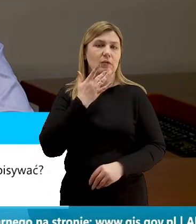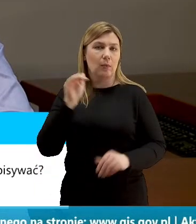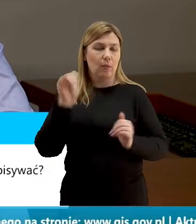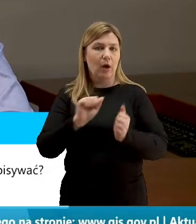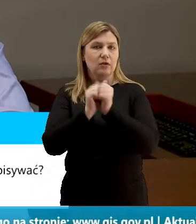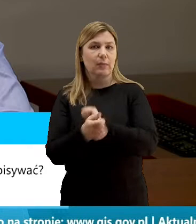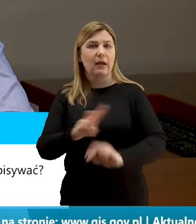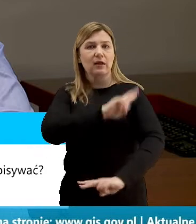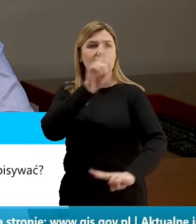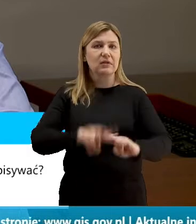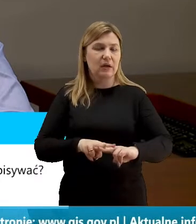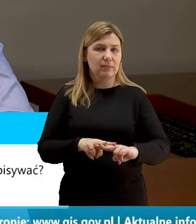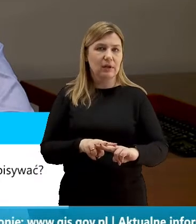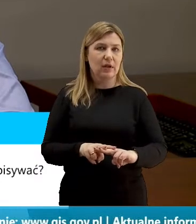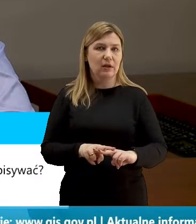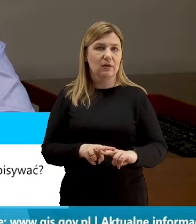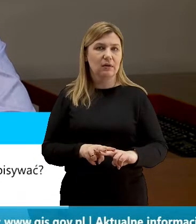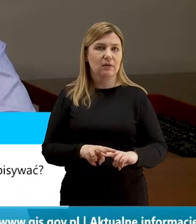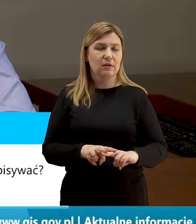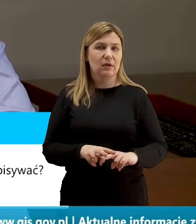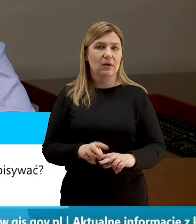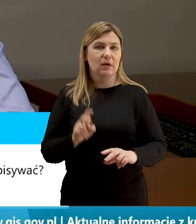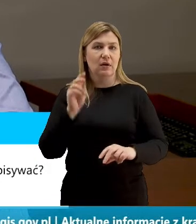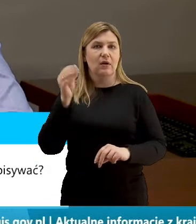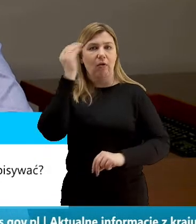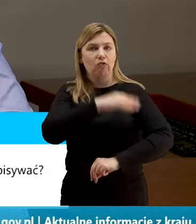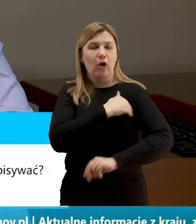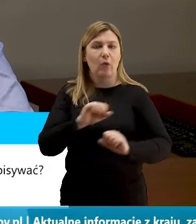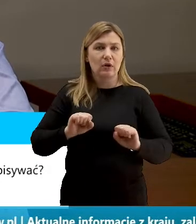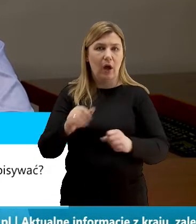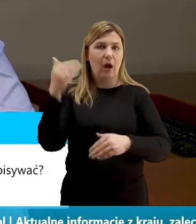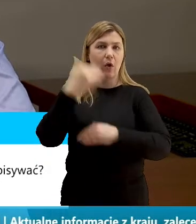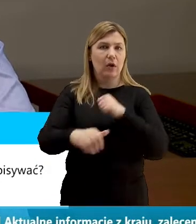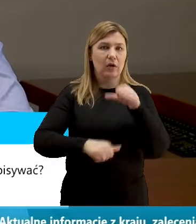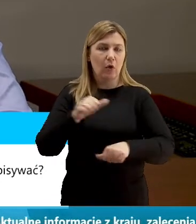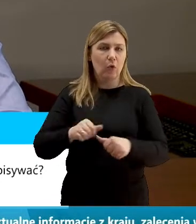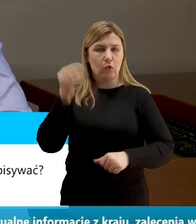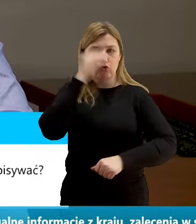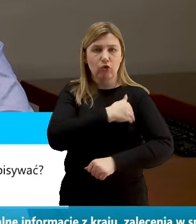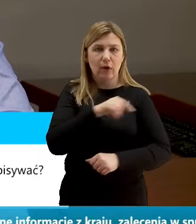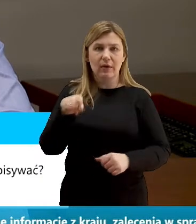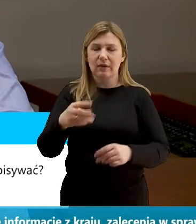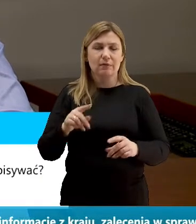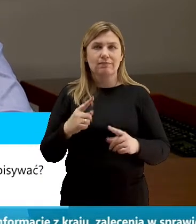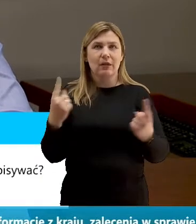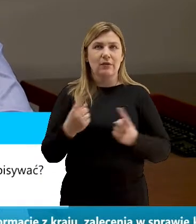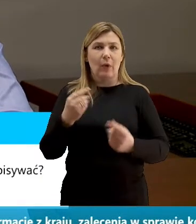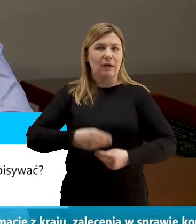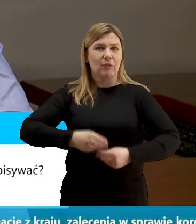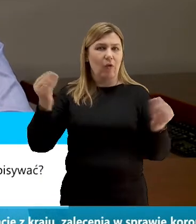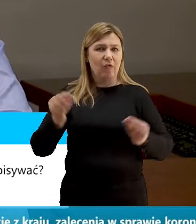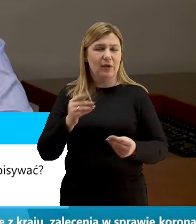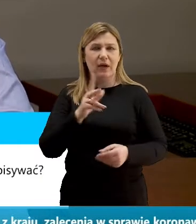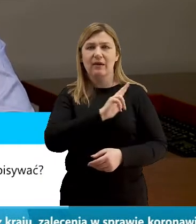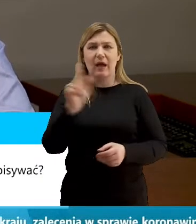funkcjonowania oświaty, końca roku szkolnego. Ta stoica jest dynamiczna, więc każdy musi to